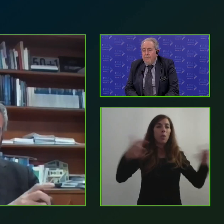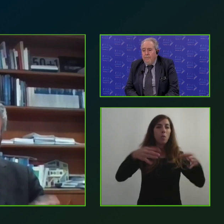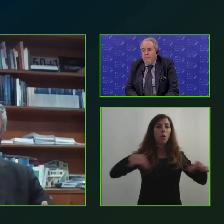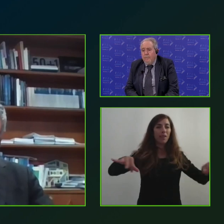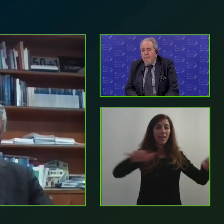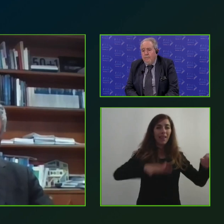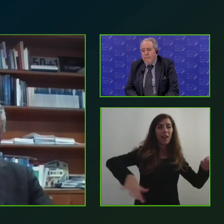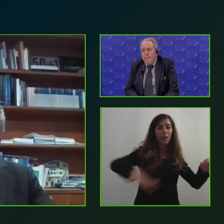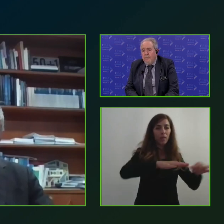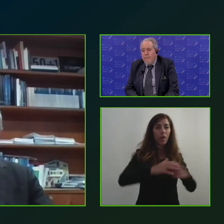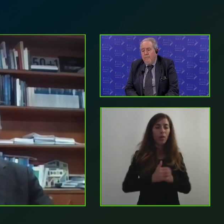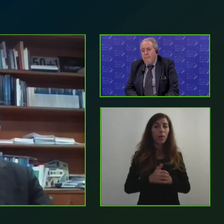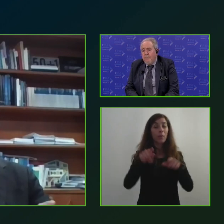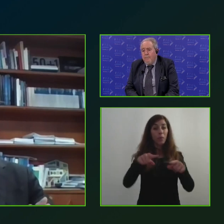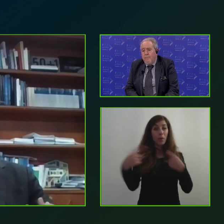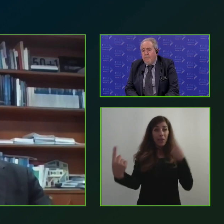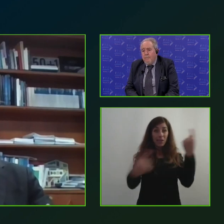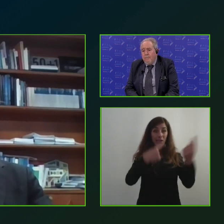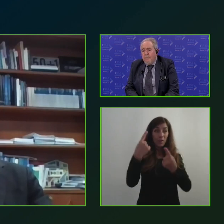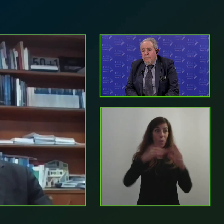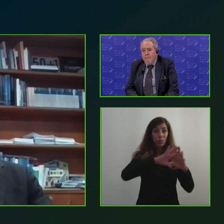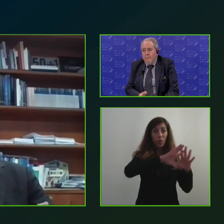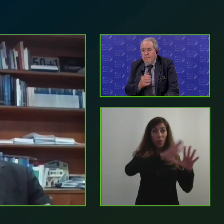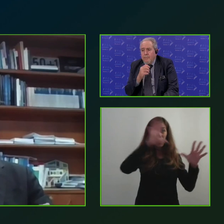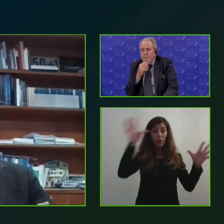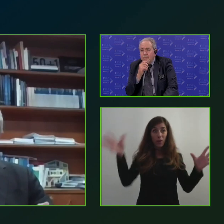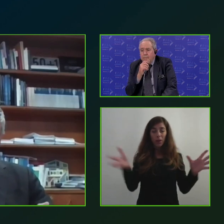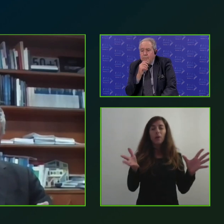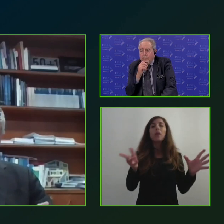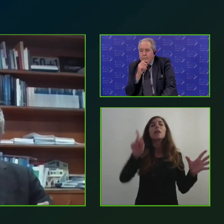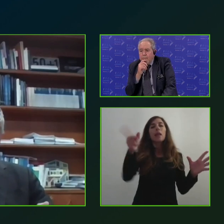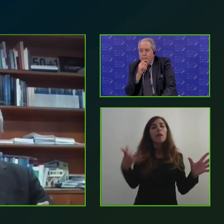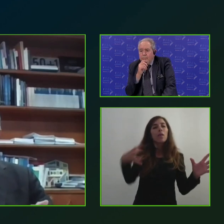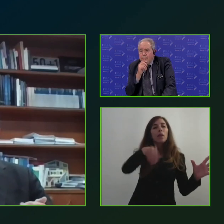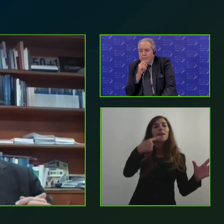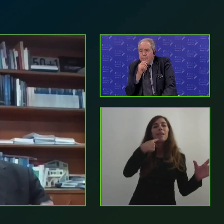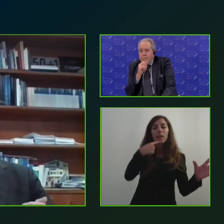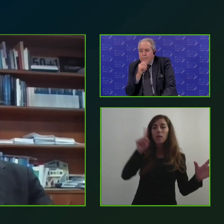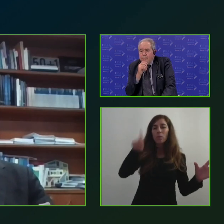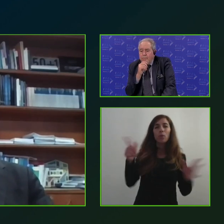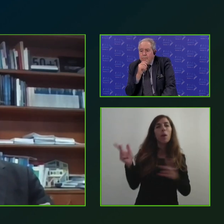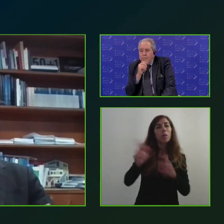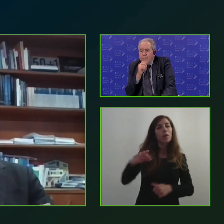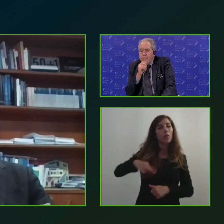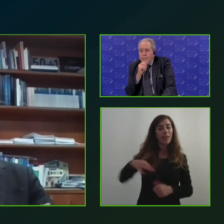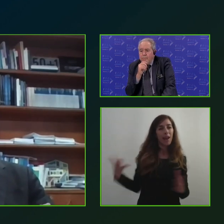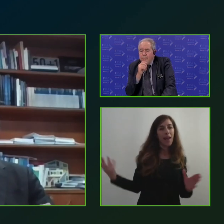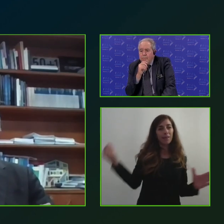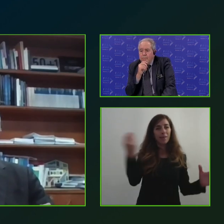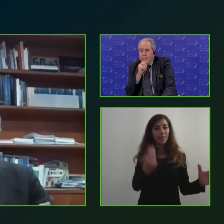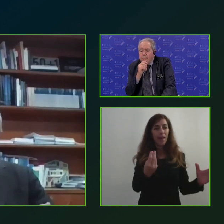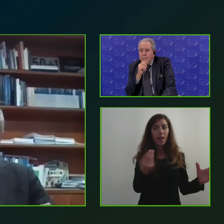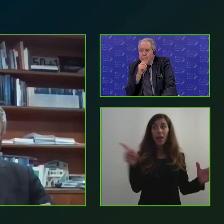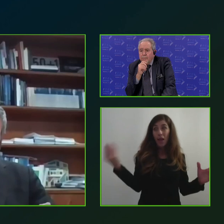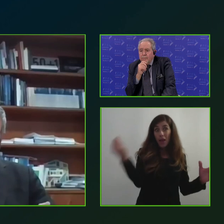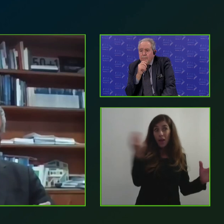di questo ecosistema devono fare parte anche i portatori di interesse e il ruolo che questi portatori di interesse